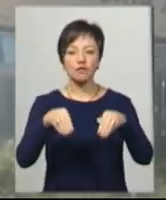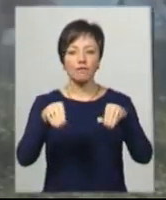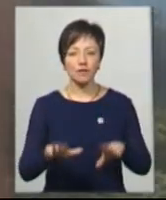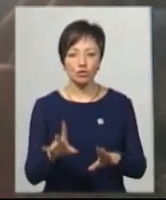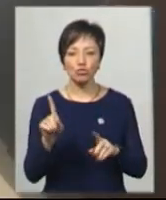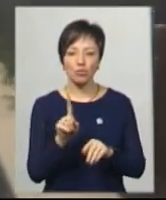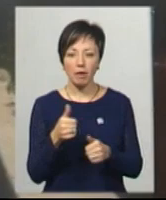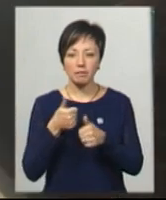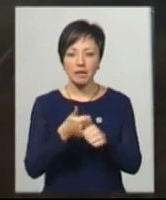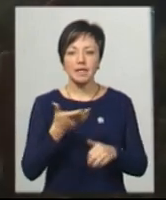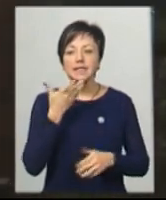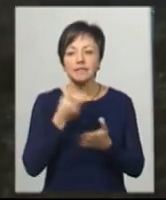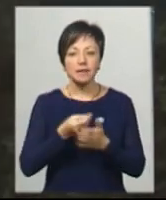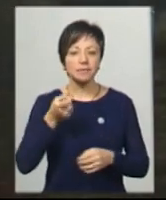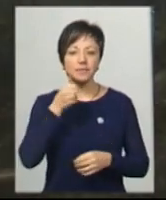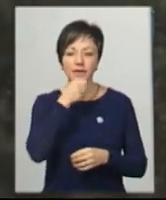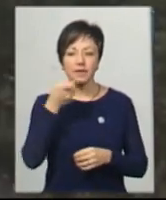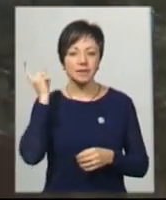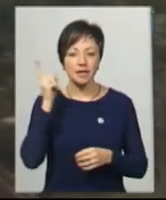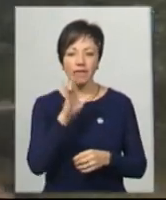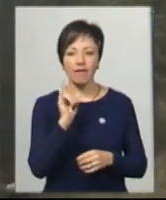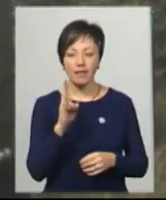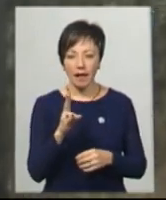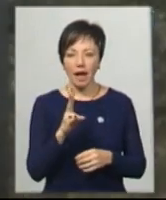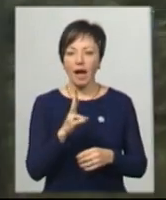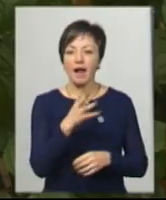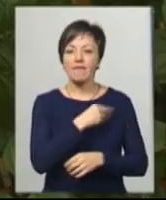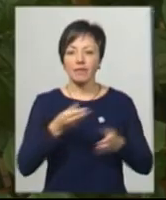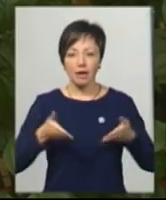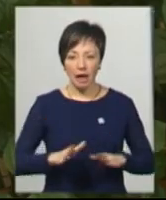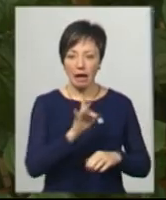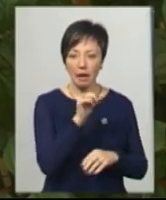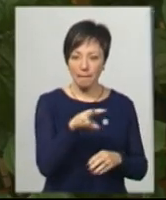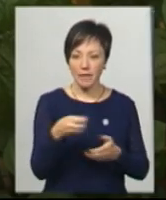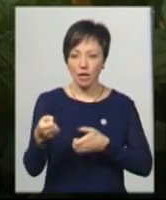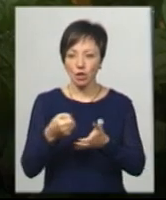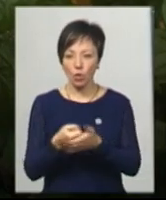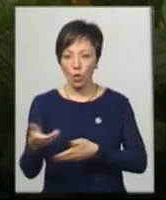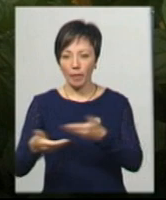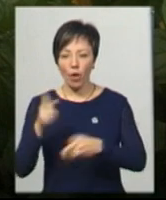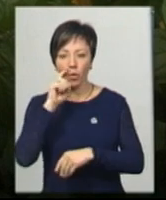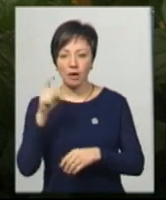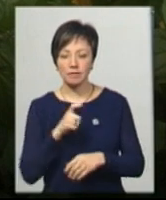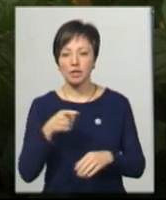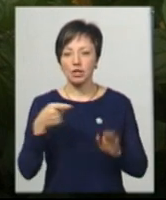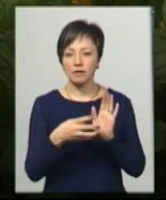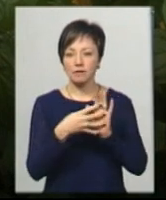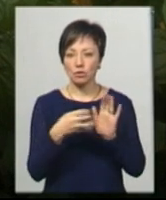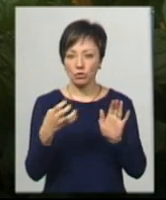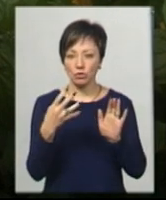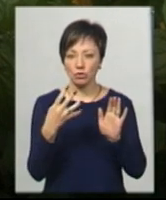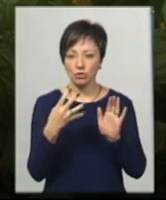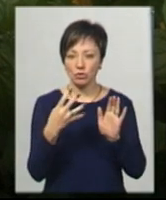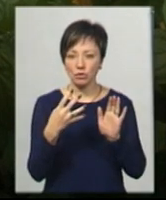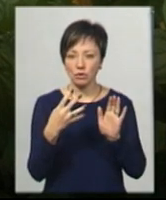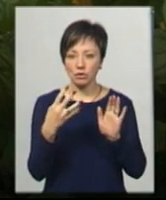наслідувати свого прадіда Івана, виходця з Львівщини, який з Рима дійшов до України. У 1914 році він був мобілізований під час Першої